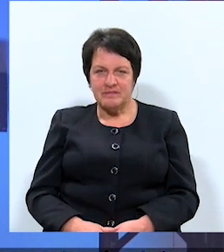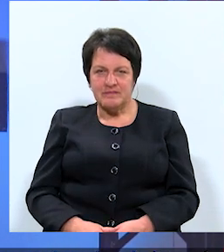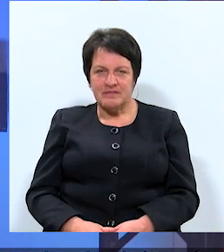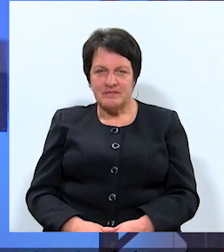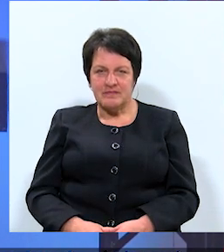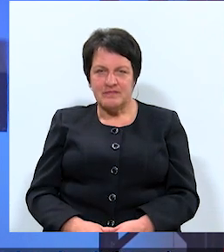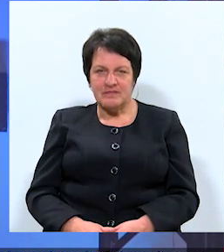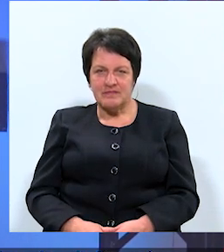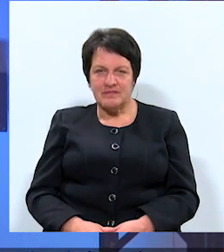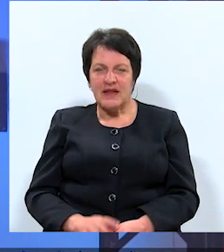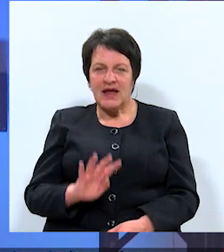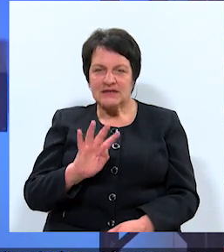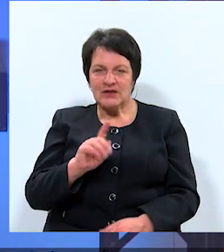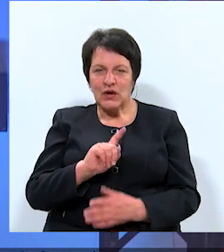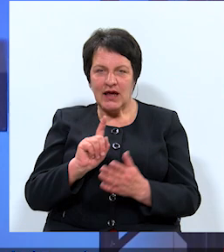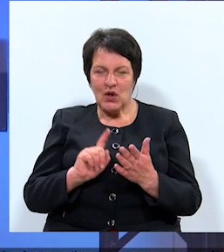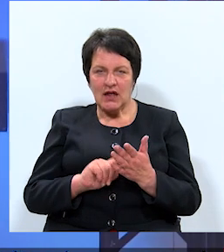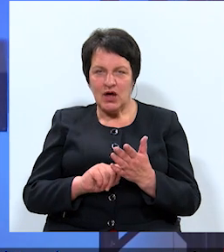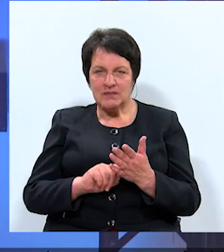Ceturtajā jautājumā par kapitaldaļām.